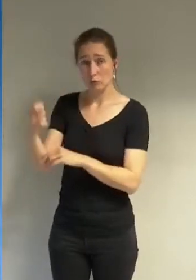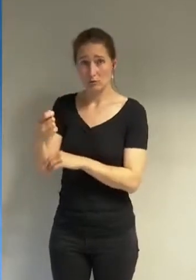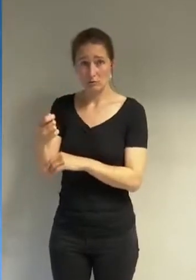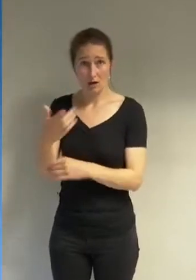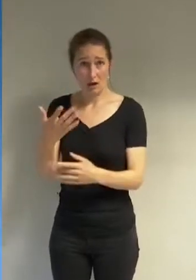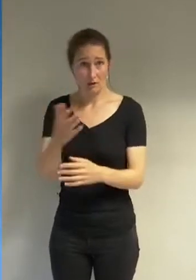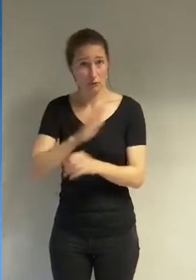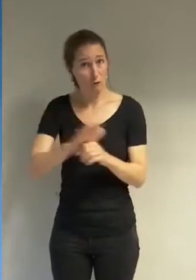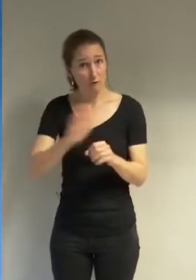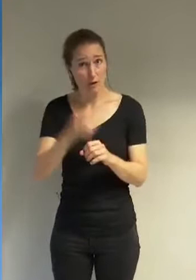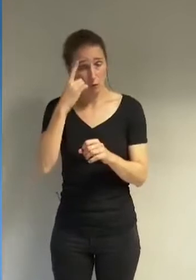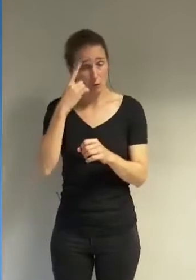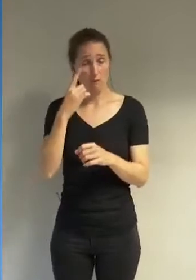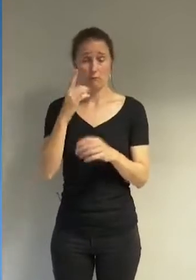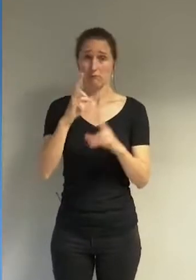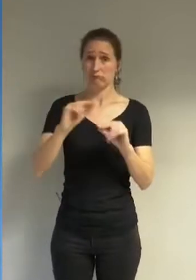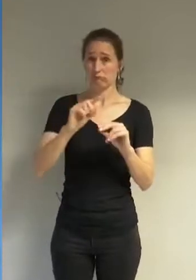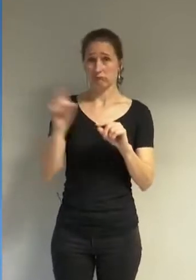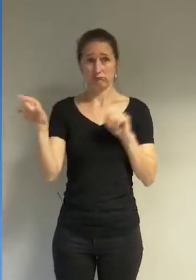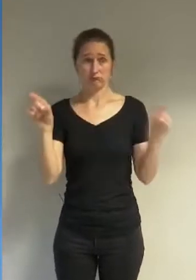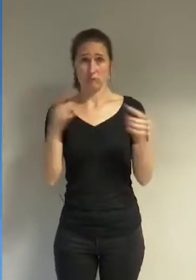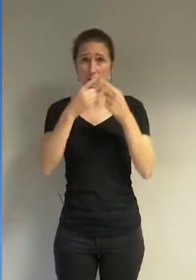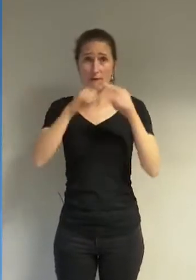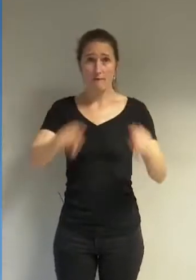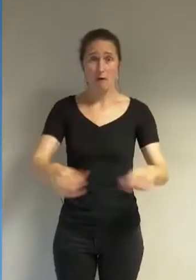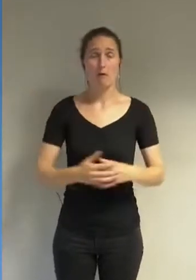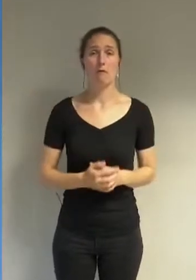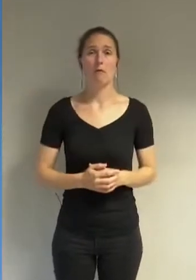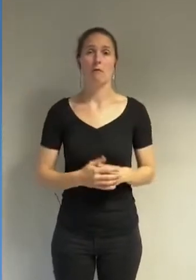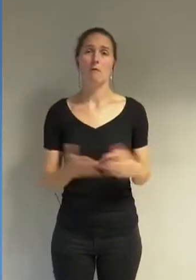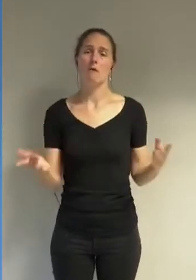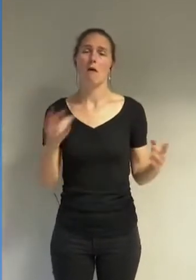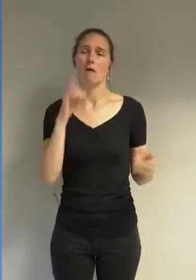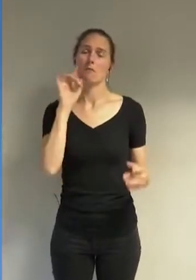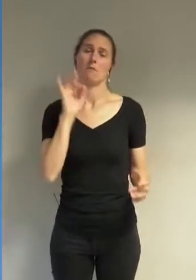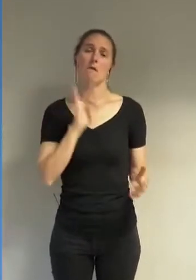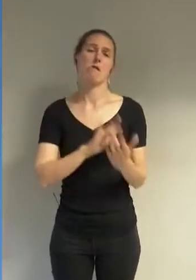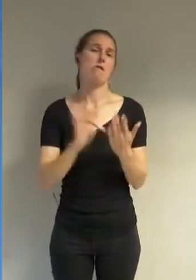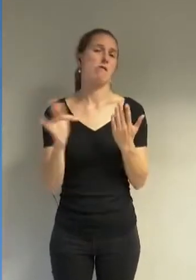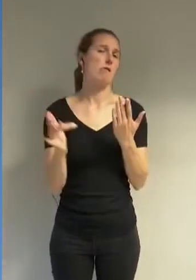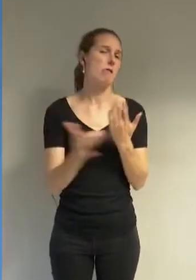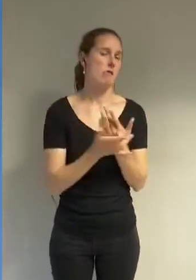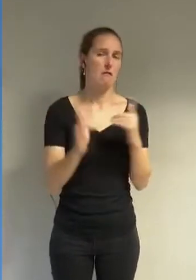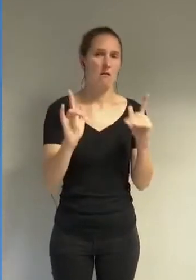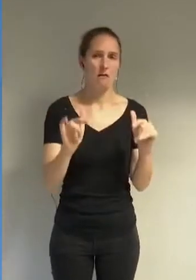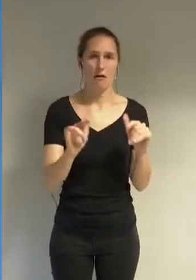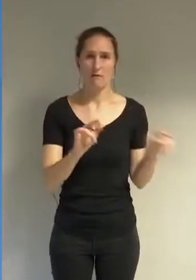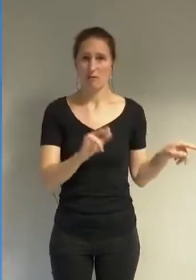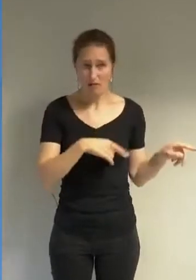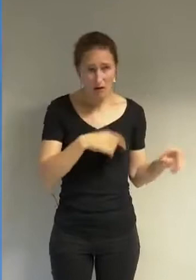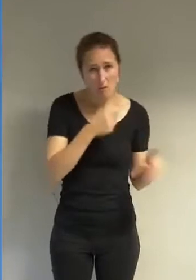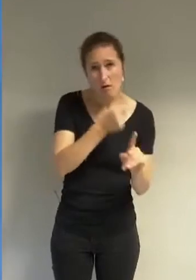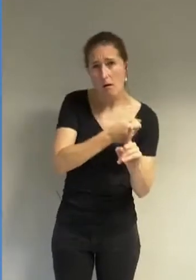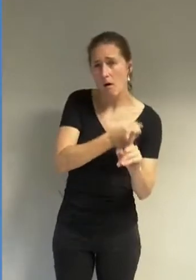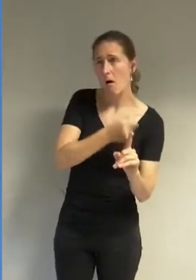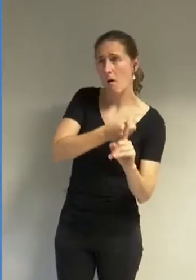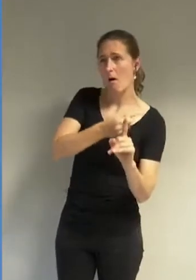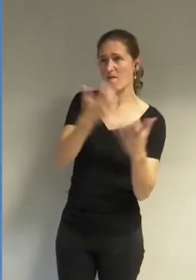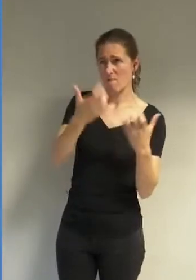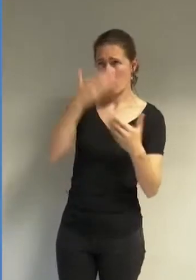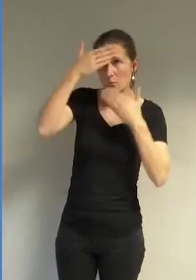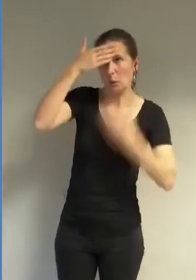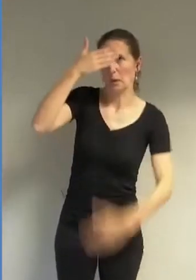nous voyons ici toute l'hypocrisie des promoteurs du port du burkini souvent de dénoncer l'injonction patriarcale